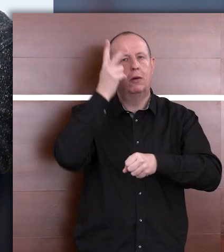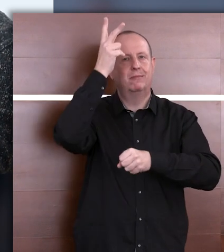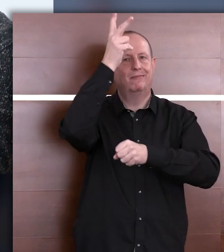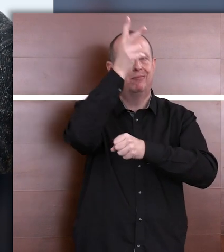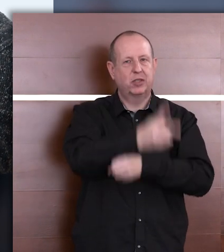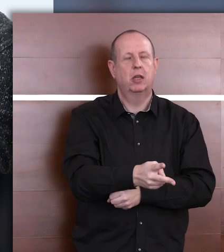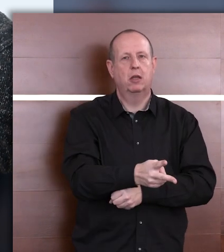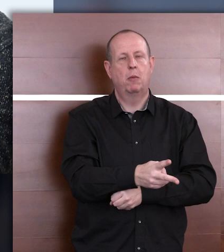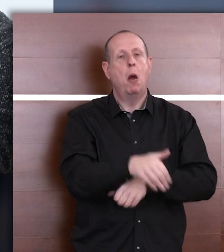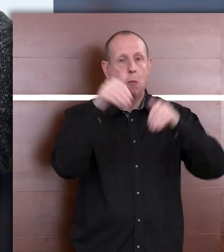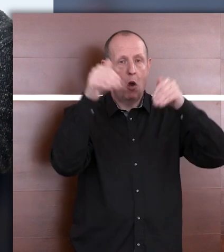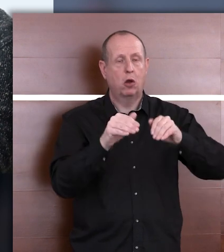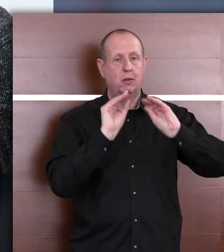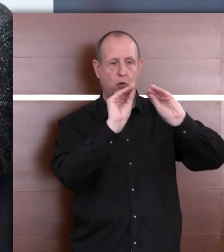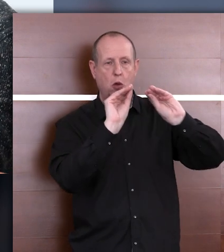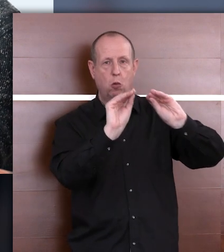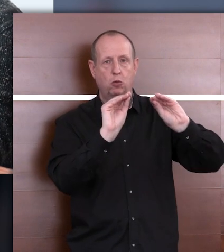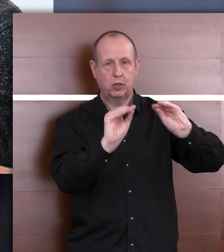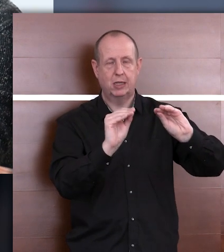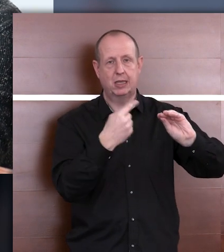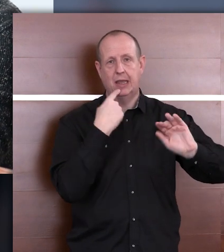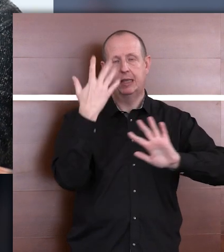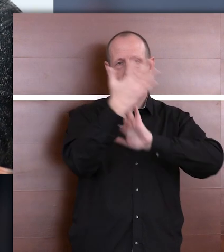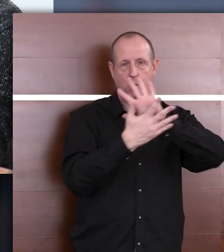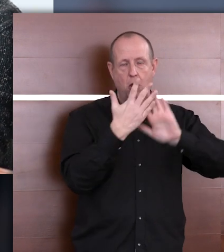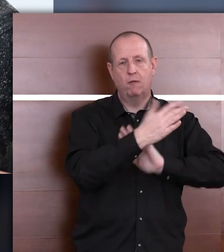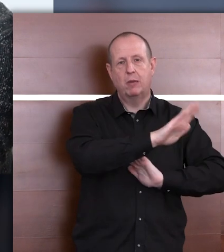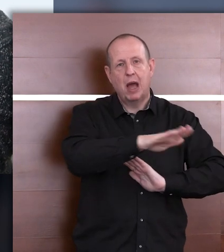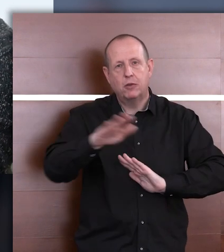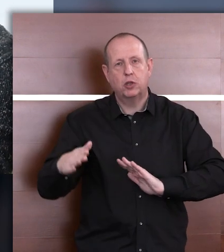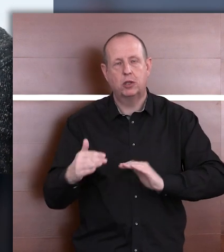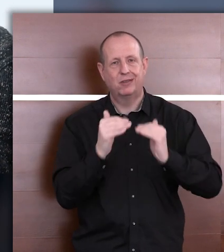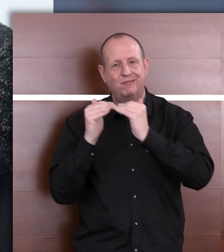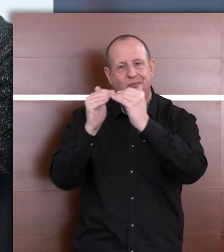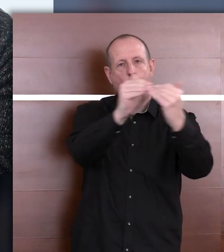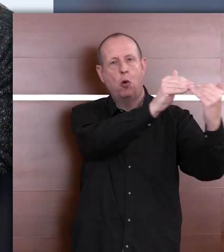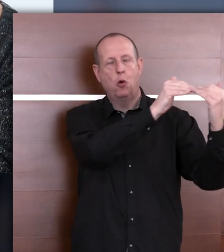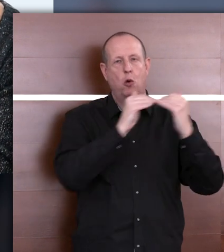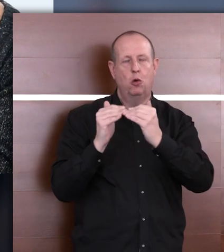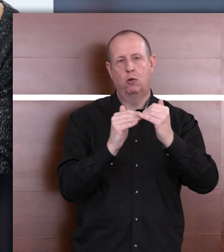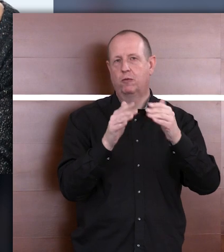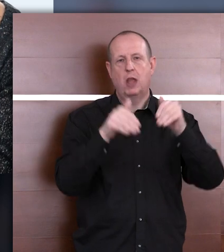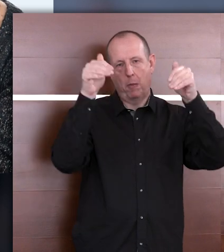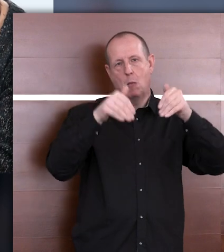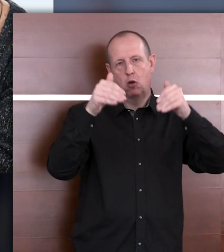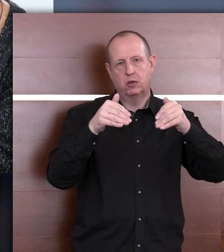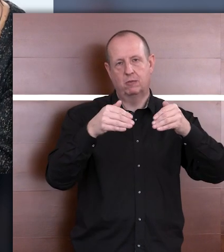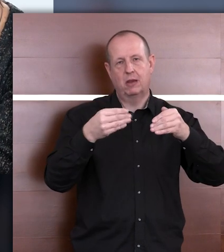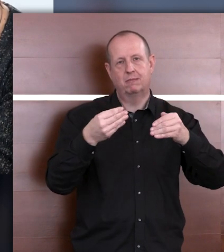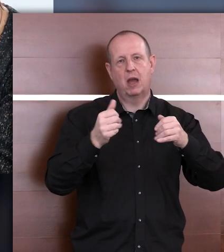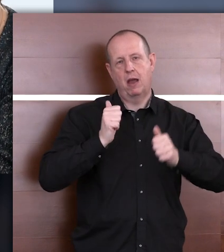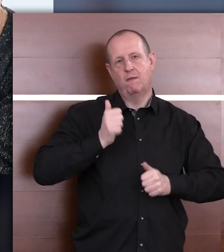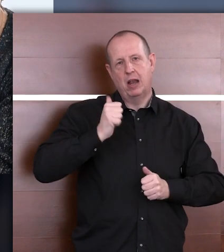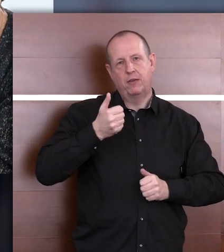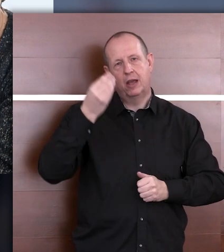mogli nauczać polskim języku migowym, żeby te dzieci miały równe szanse, bo myślę, że o tym tutaj rozmawiamy, o